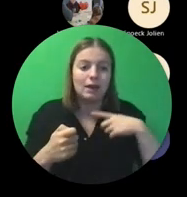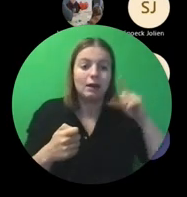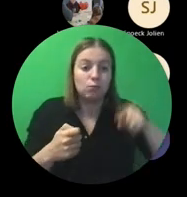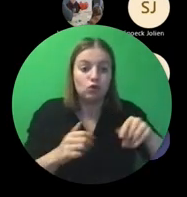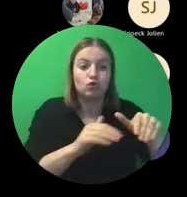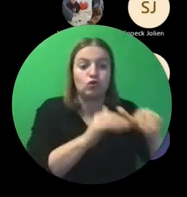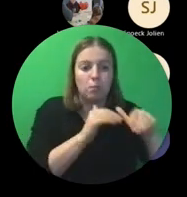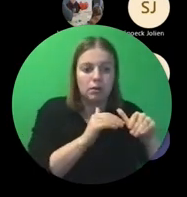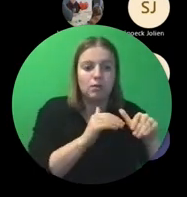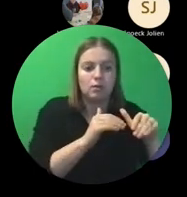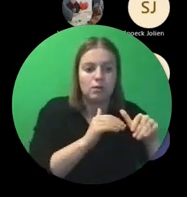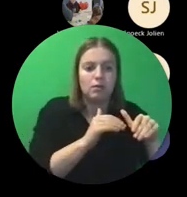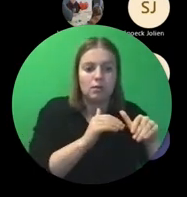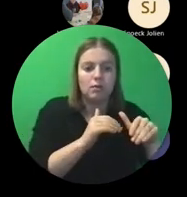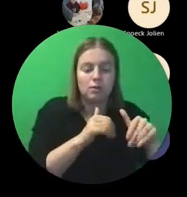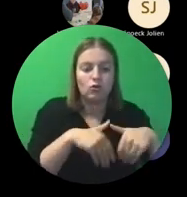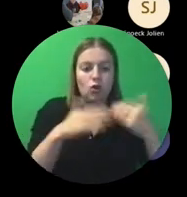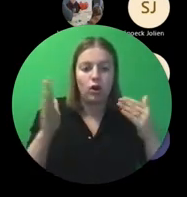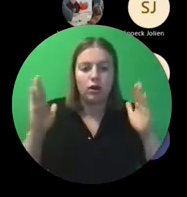moet stoppen.